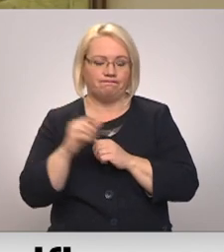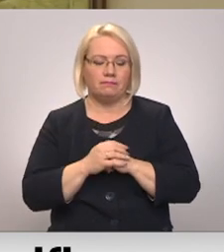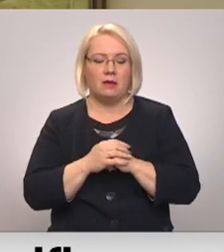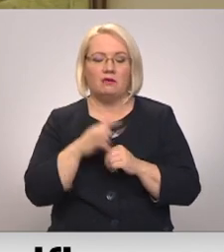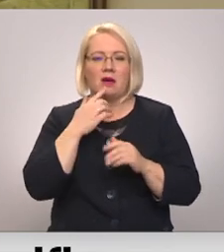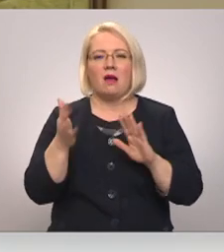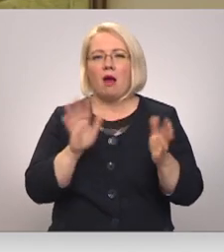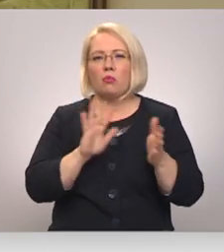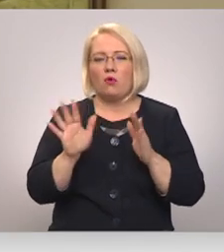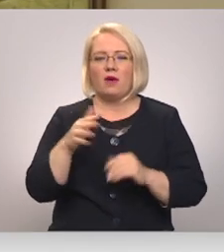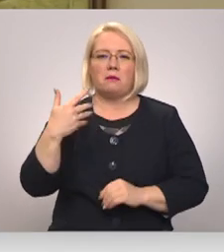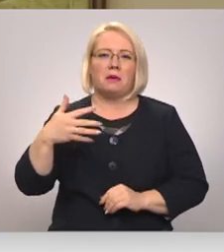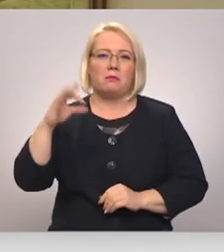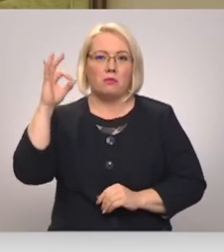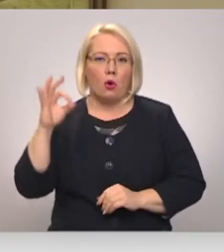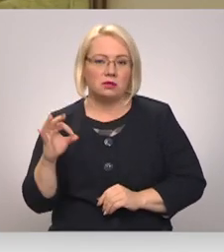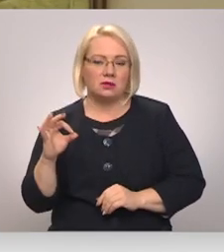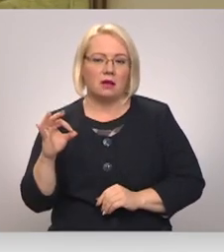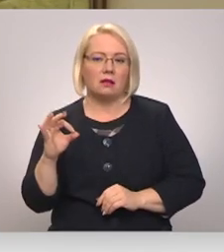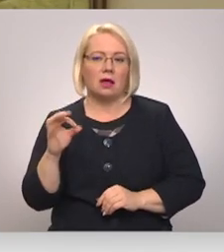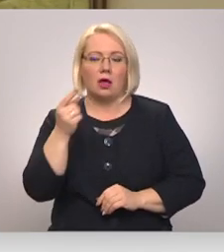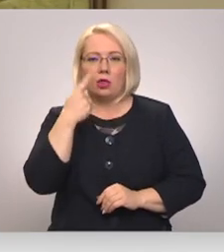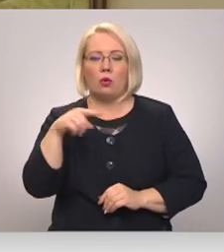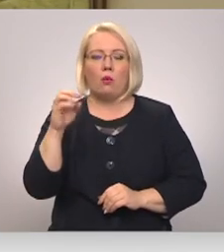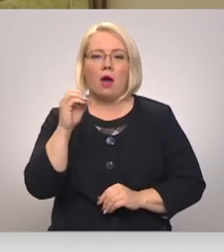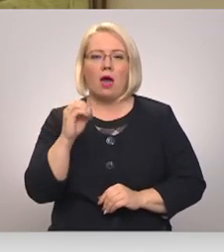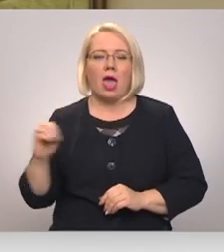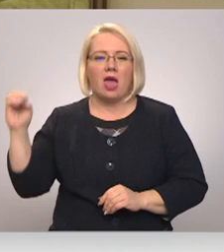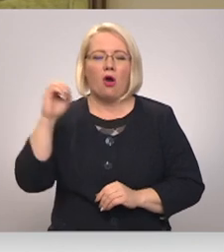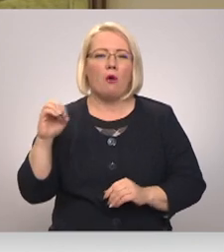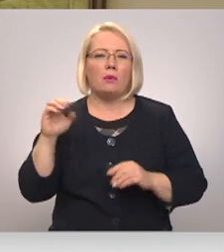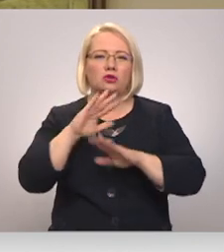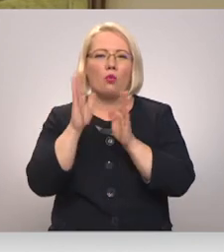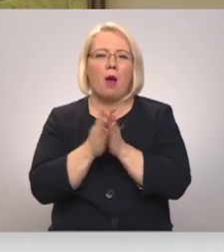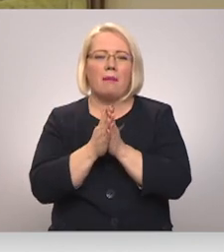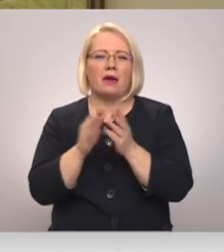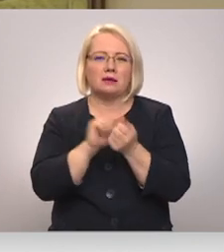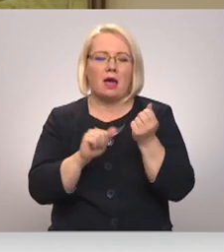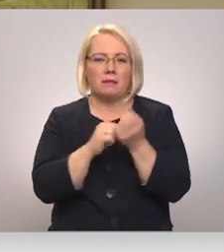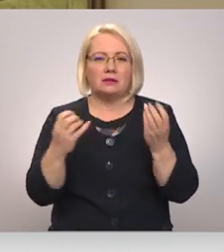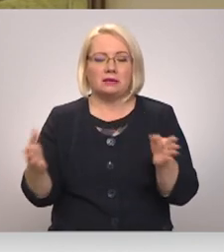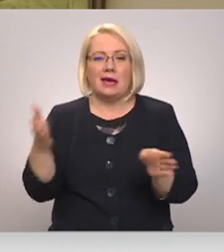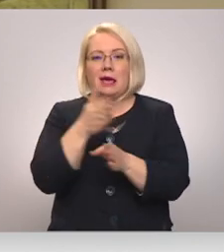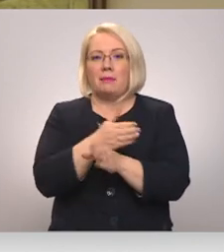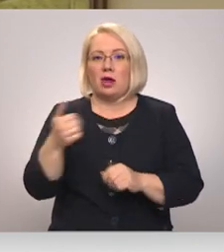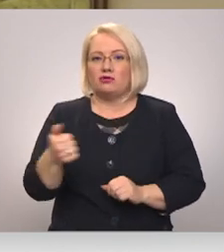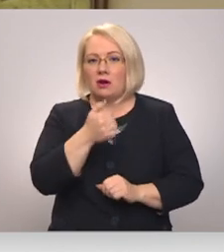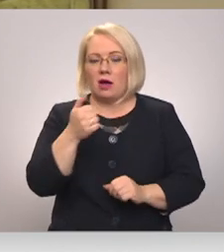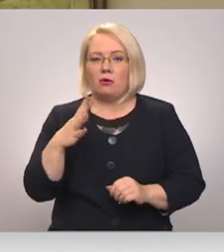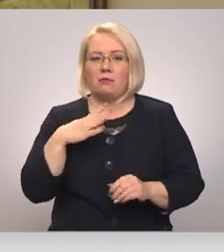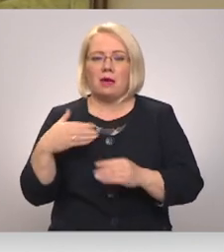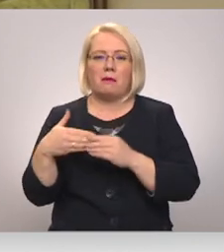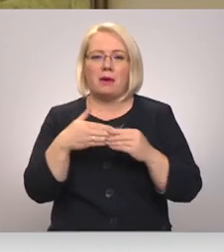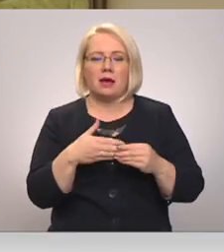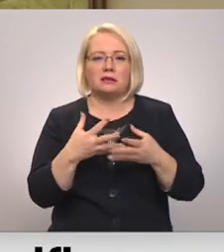aptveni kaut kādi 50% no Eiropas kopējās dabas gāzes iepriekšējos gados tika piegādāts ar